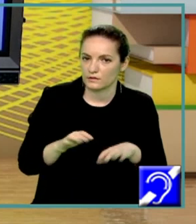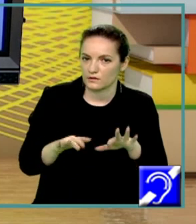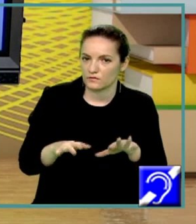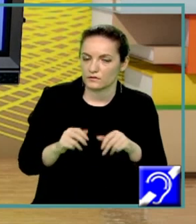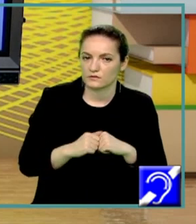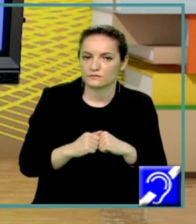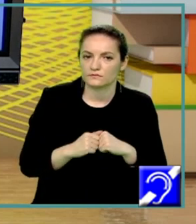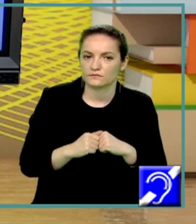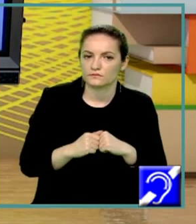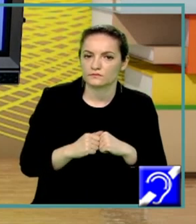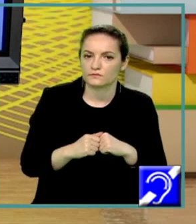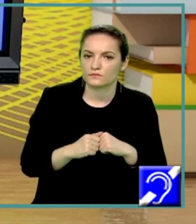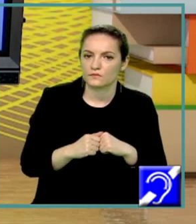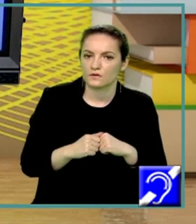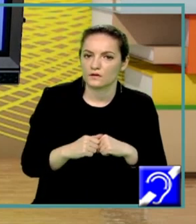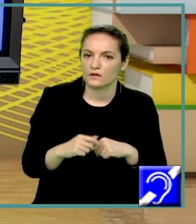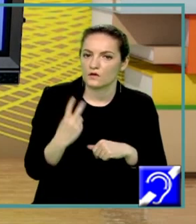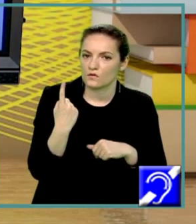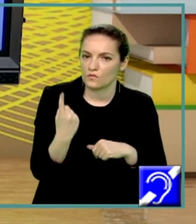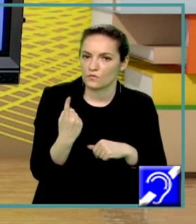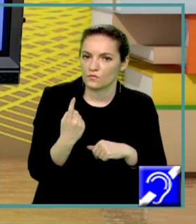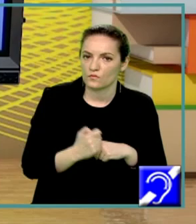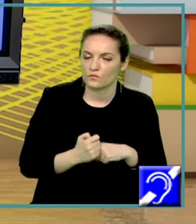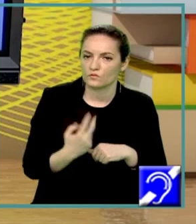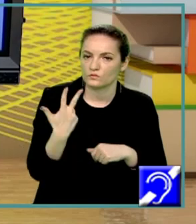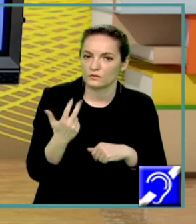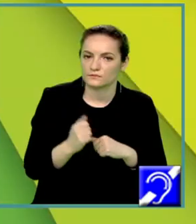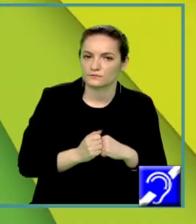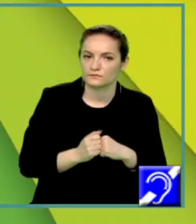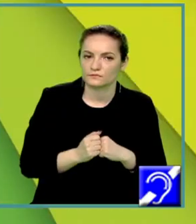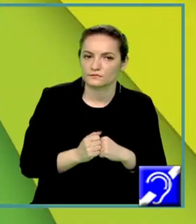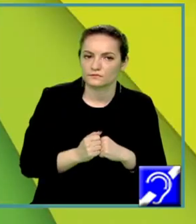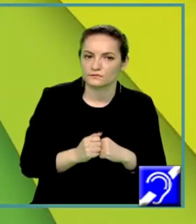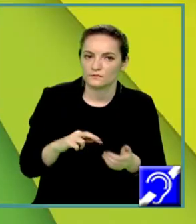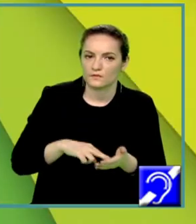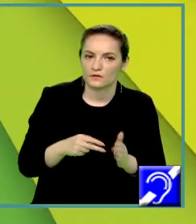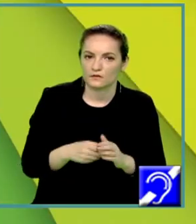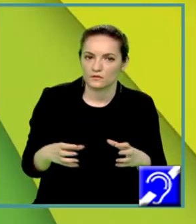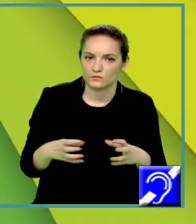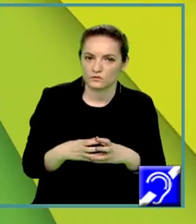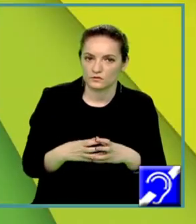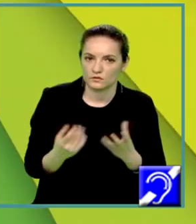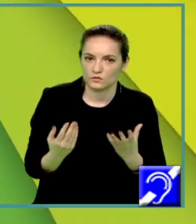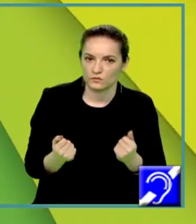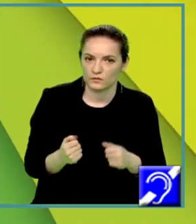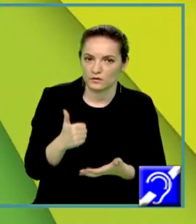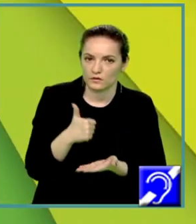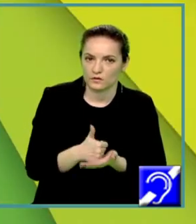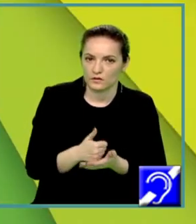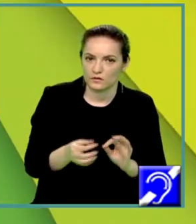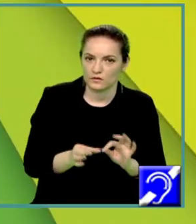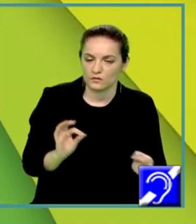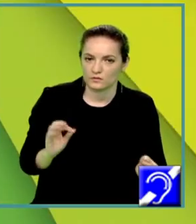-informatică, subiectul 1 roman, itemul al treilea. Rezolvați în mulțimea numerelor reale,